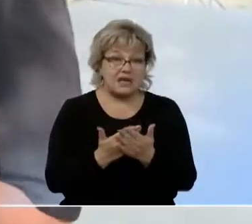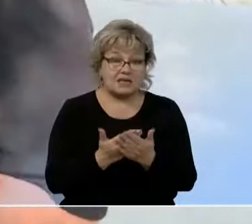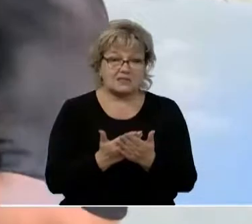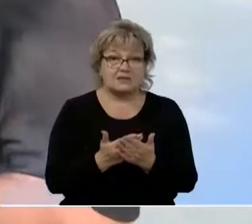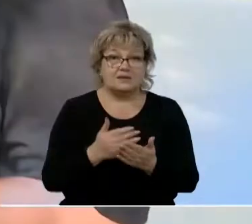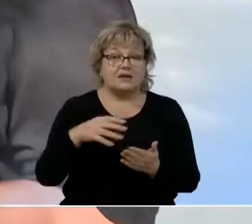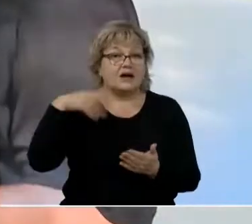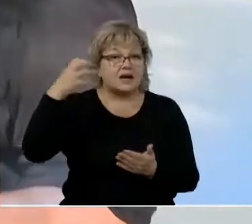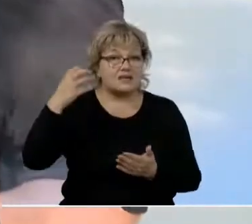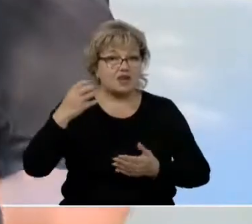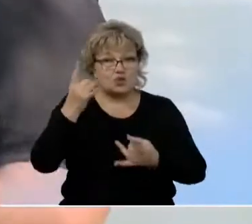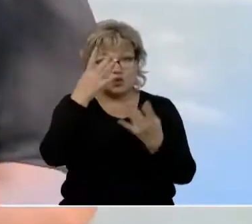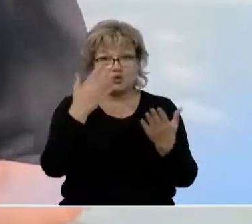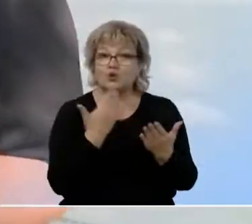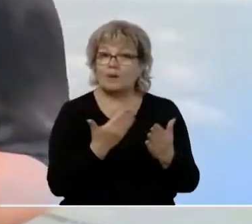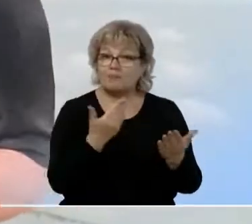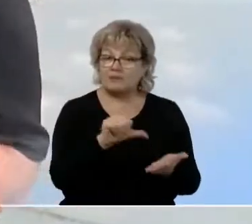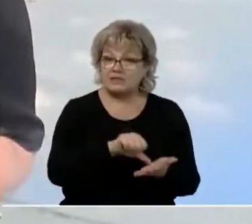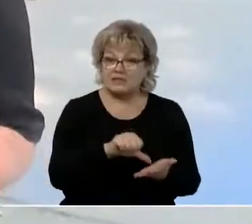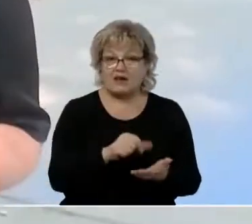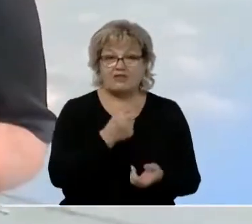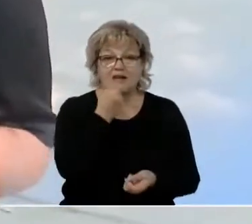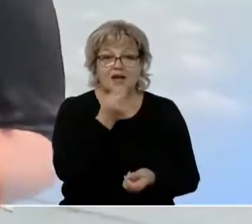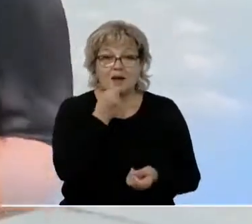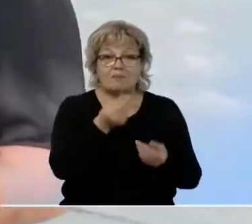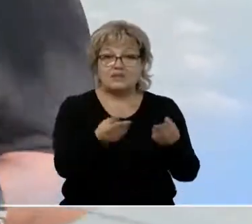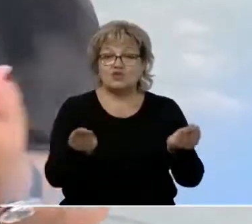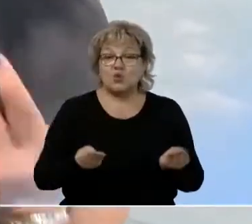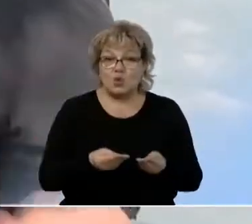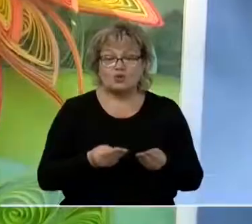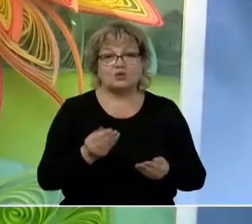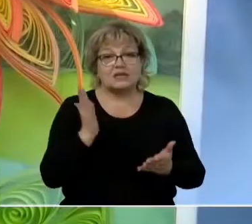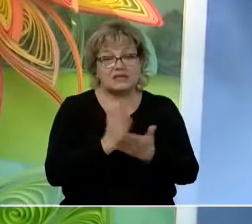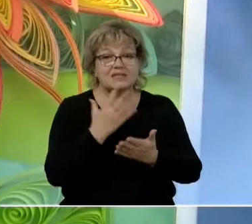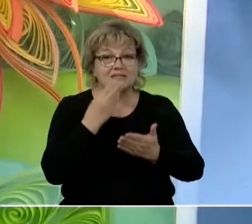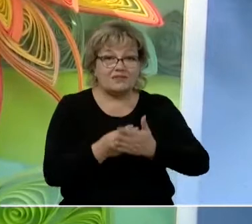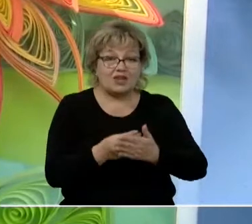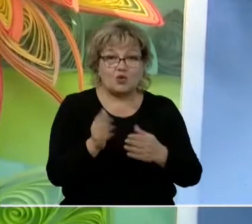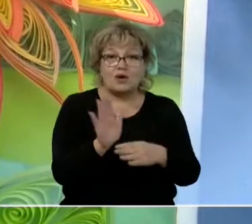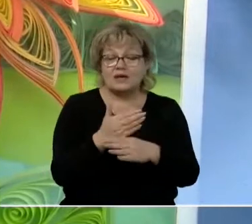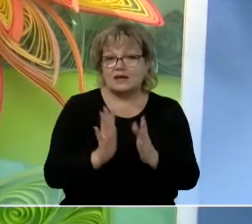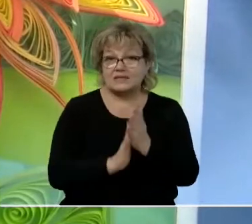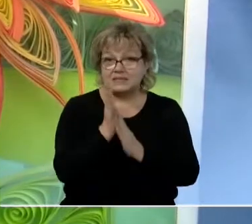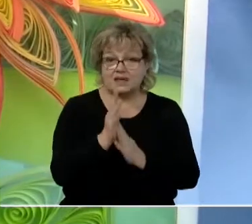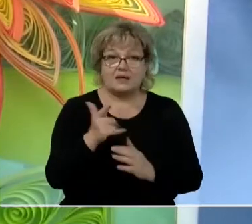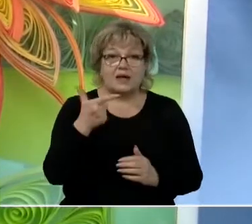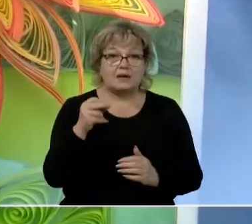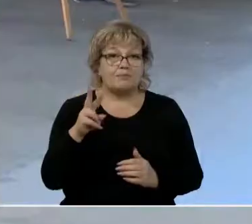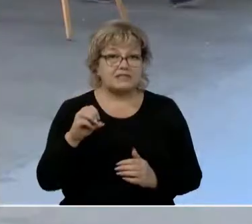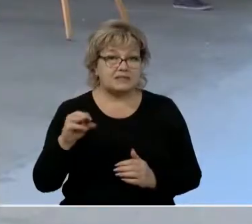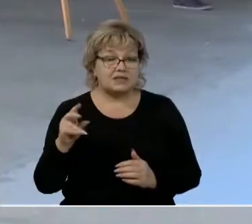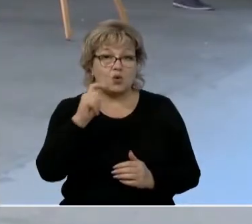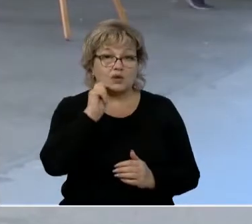казачья культура представлена. Подсолну. У каждого народа есть какое-то свое растение. У греков мастика, у